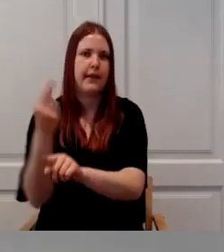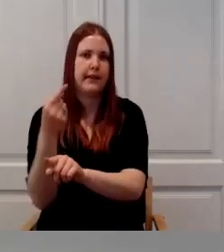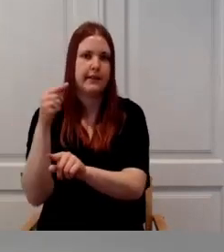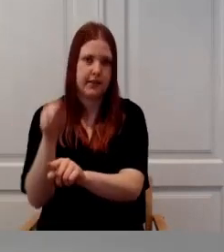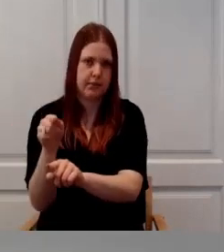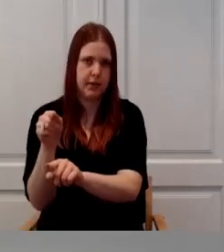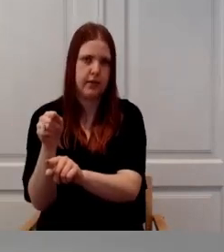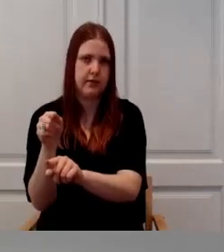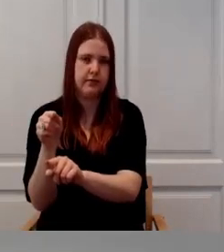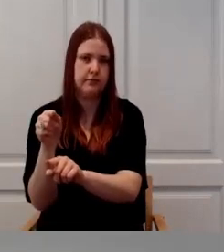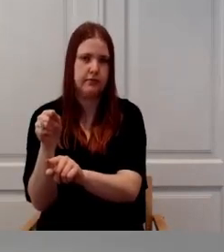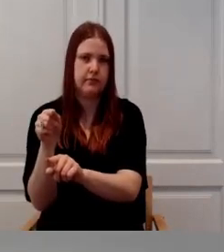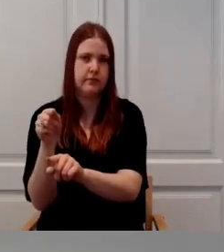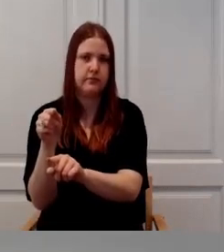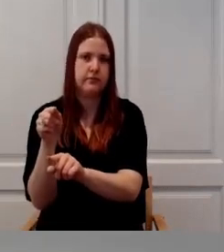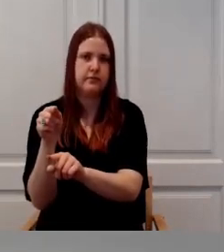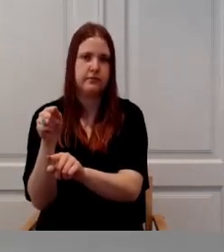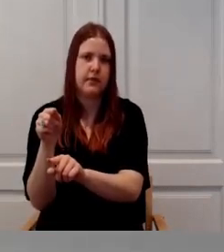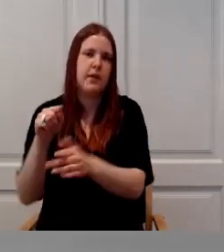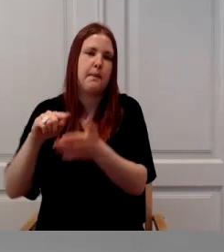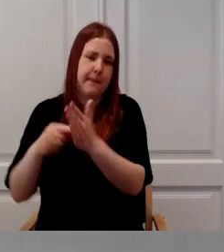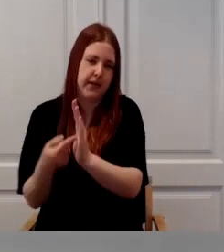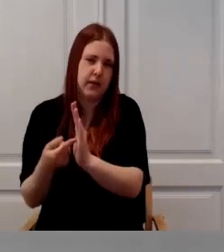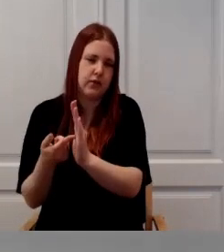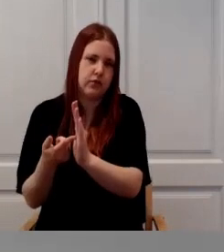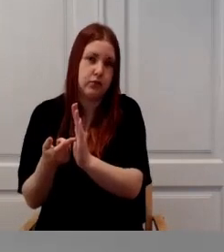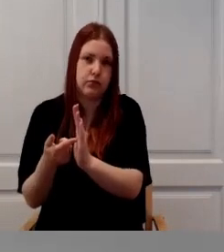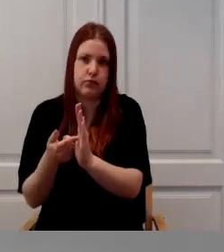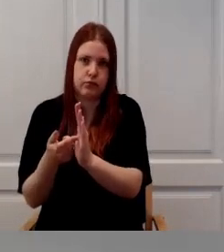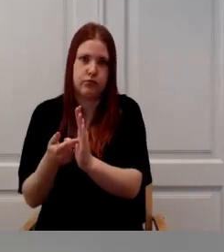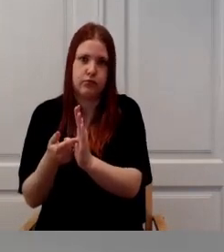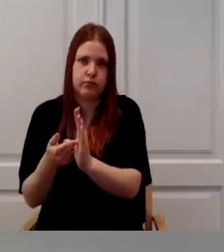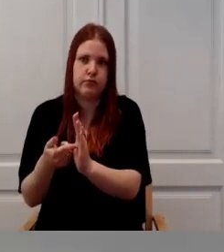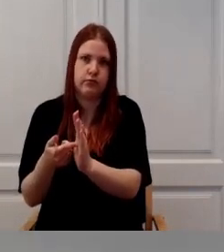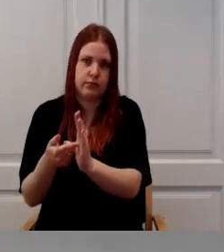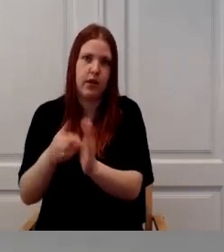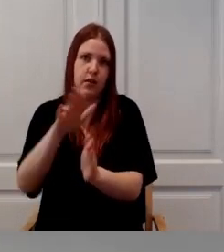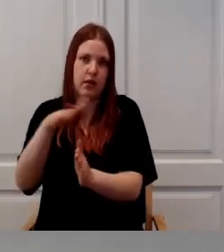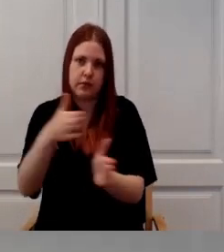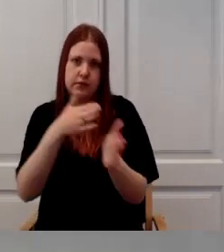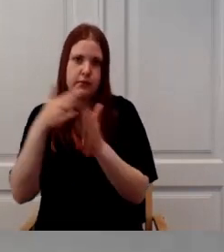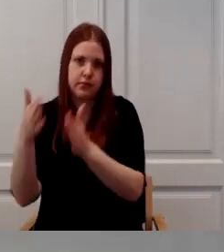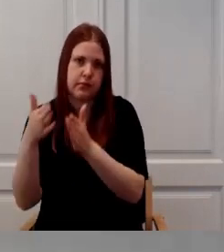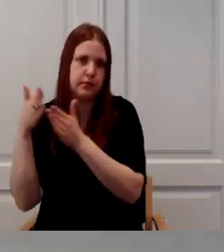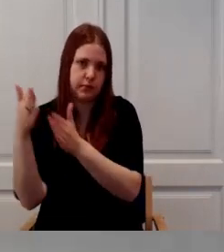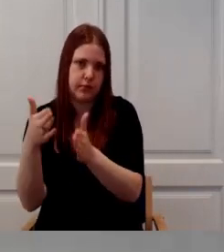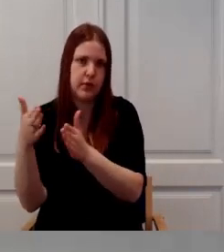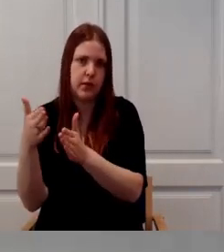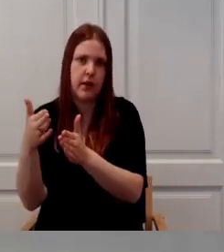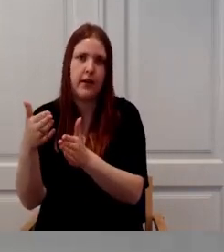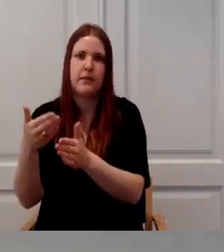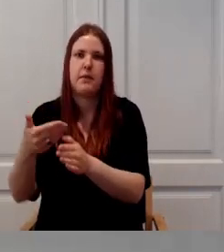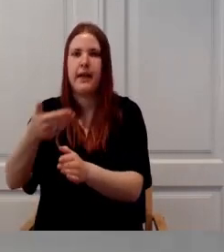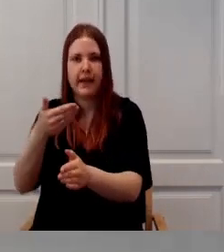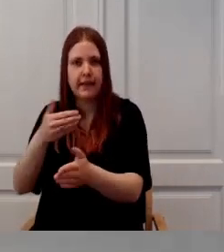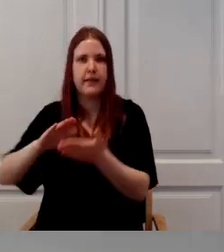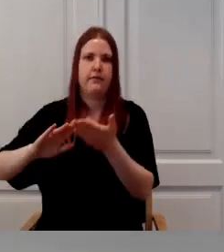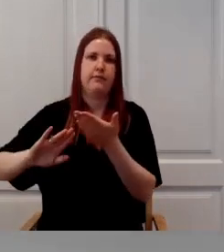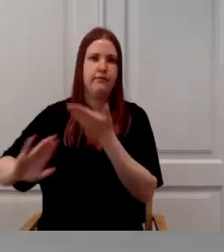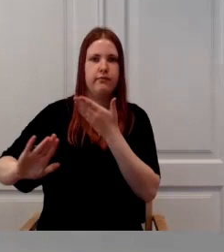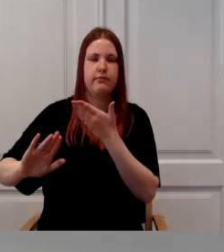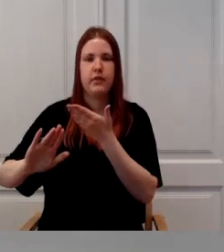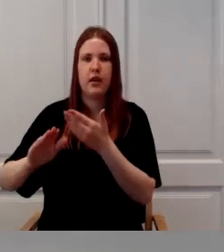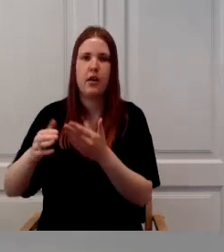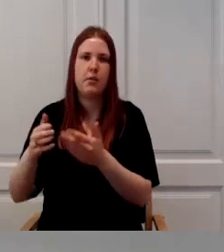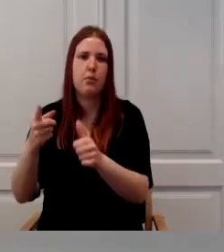projektele tulemust juba sisumõttes fookuses, et aasta juhul on ka sellist proaktiivselt abipakkuda ja